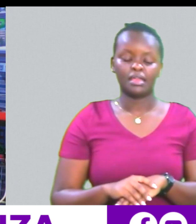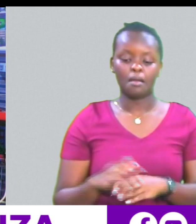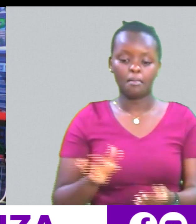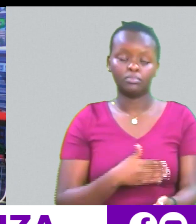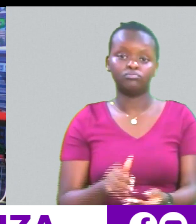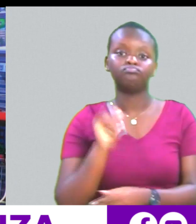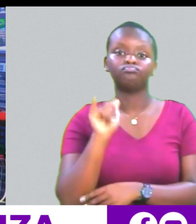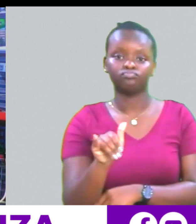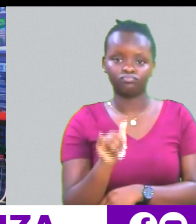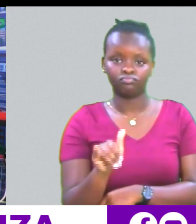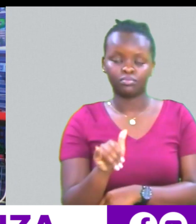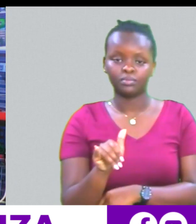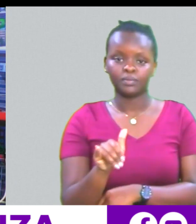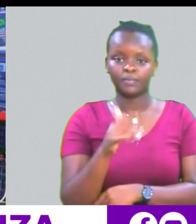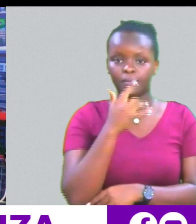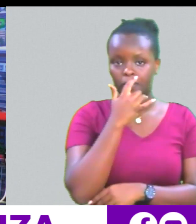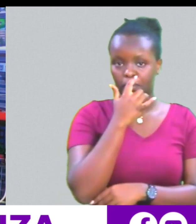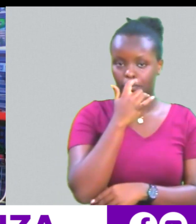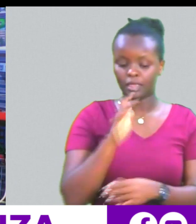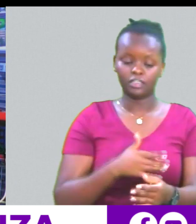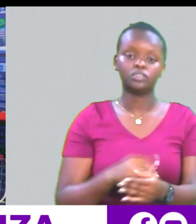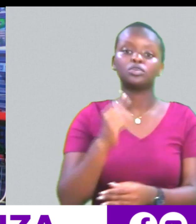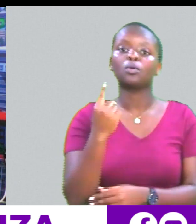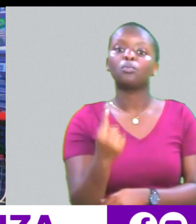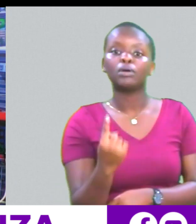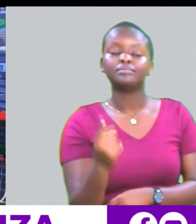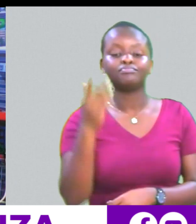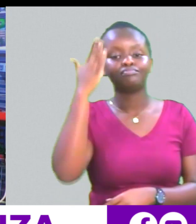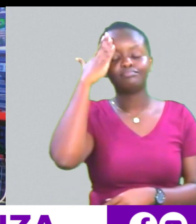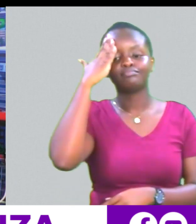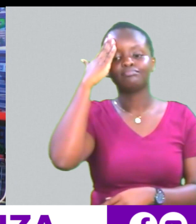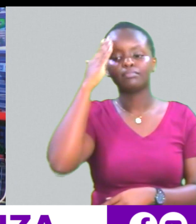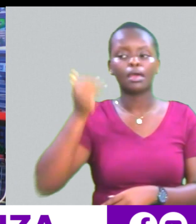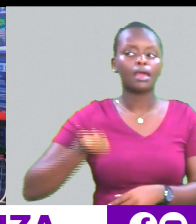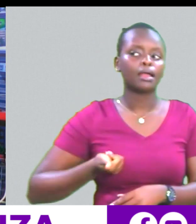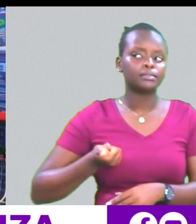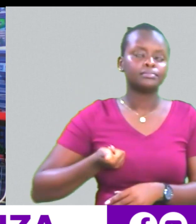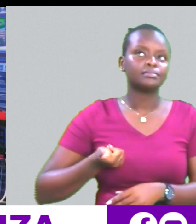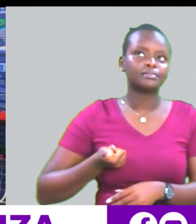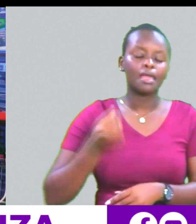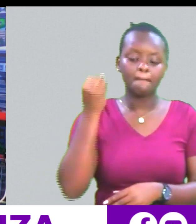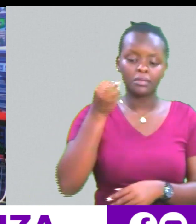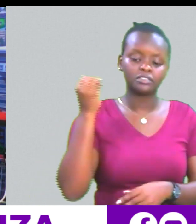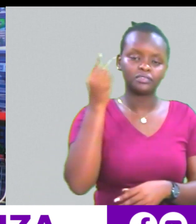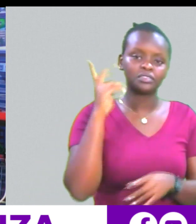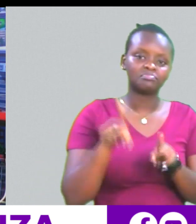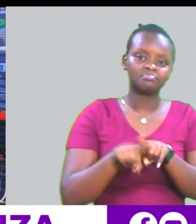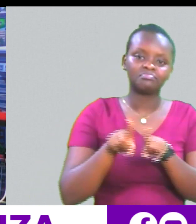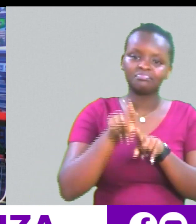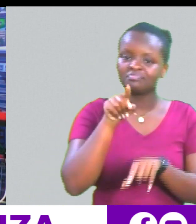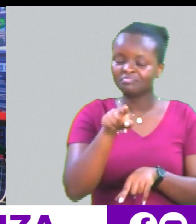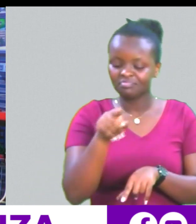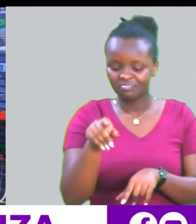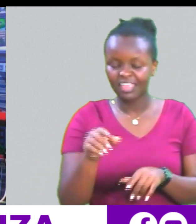Na likuwa tuna jiuwa nga mamoja Ile Muschana Morembo Kama wewe So, ni kamu watua